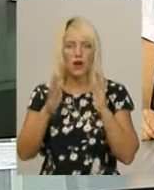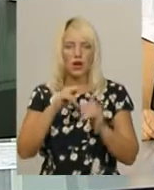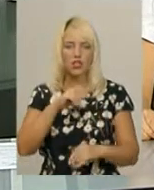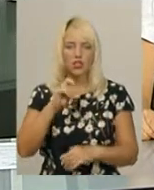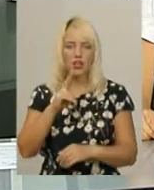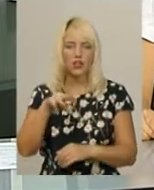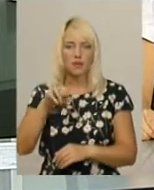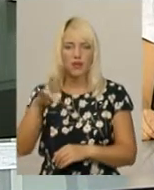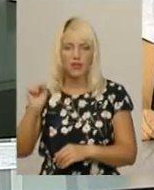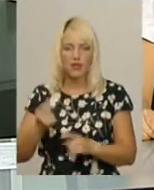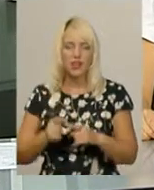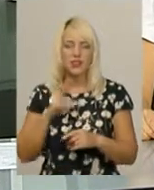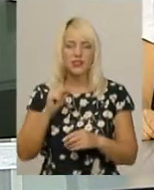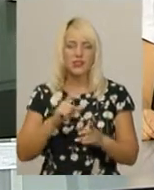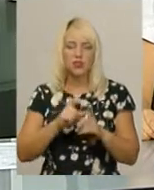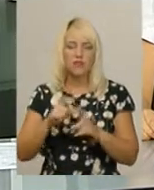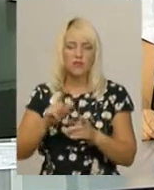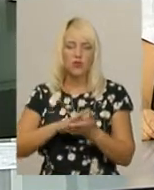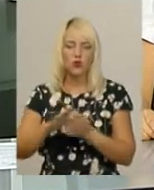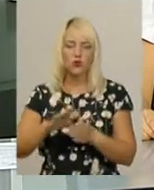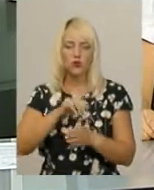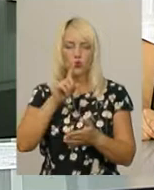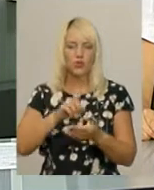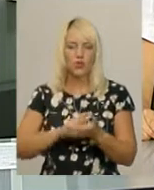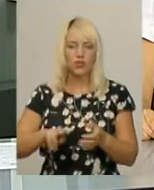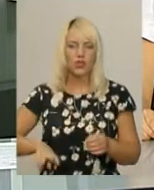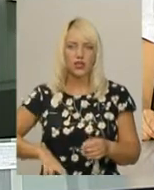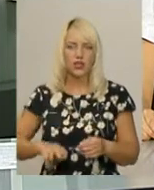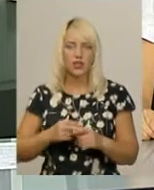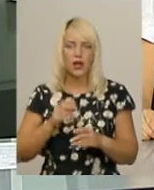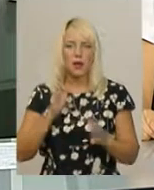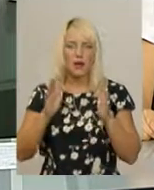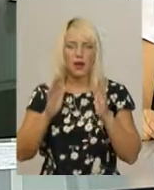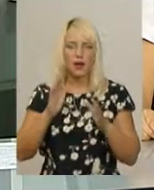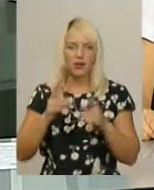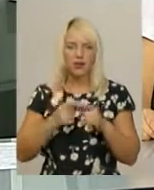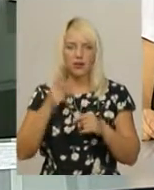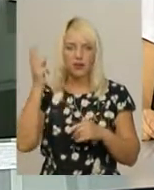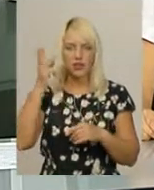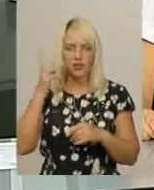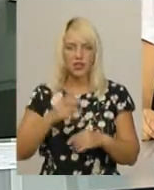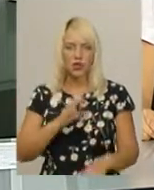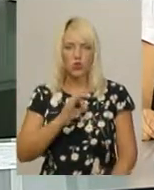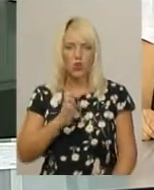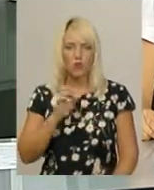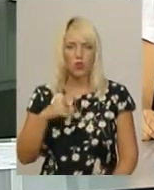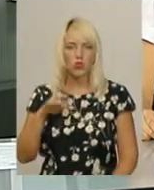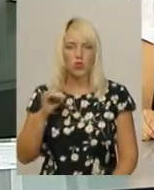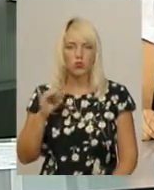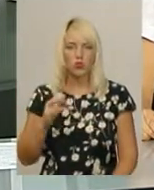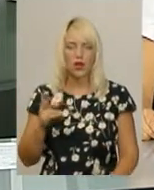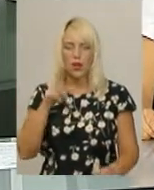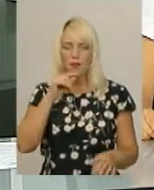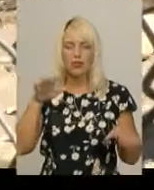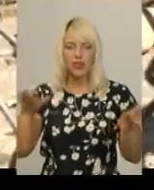За словами виконуючого обов'язки директора комунального підприємства парки і сквери міста Хмельницького Олександра Буднарчука, птахів